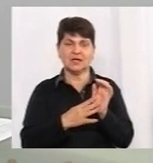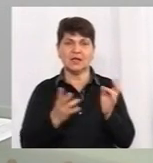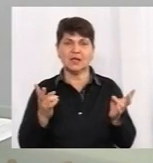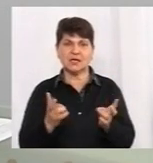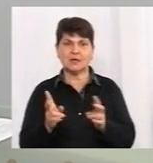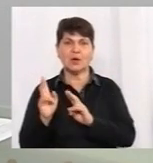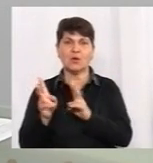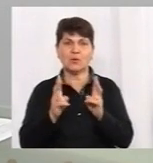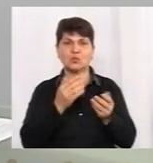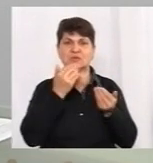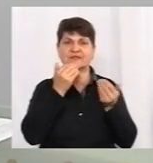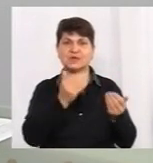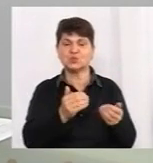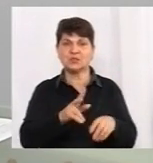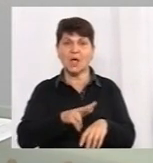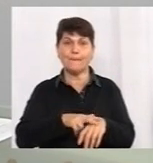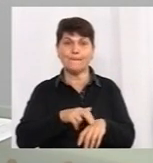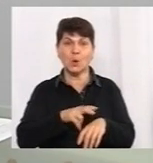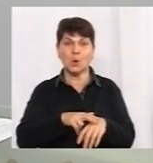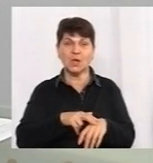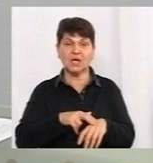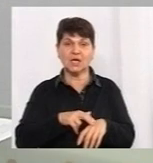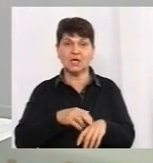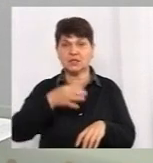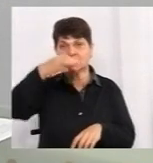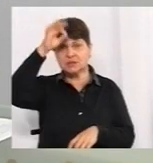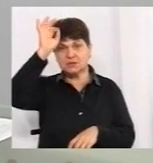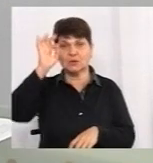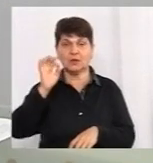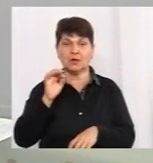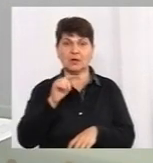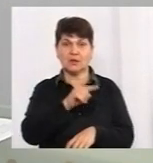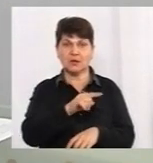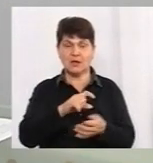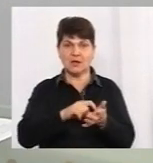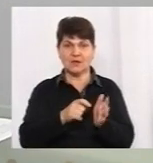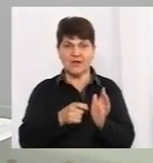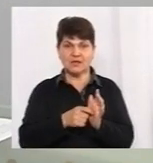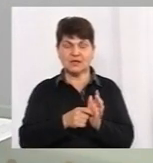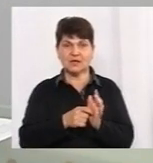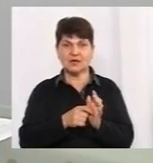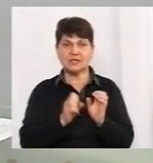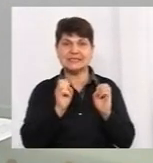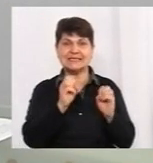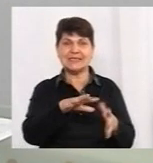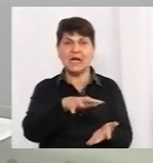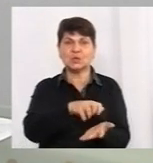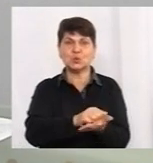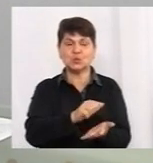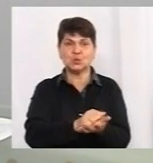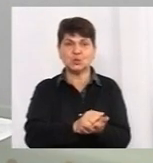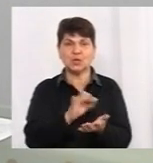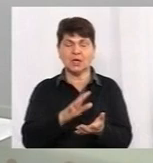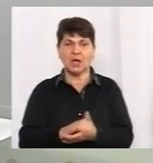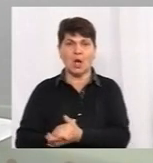комусь звернутися в поліцію. Хазігі тих хвати трьох кімнати, здають кімнати і